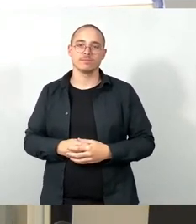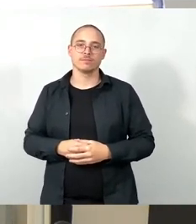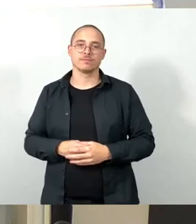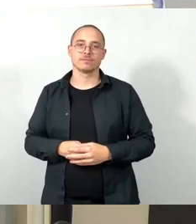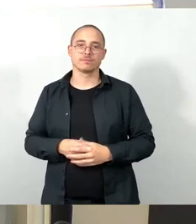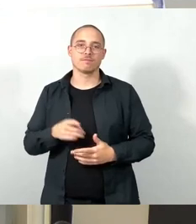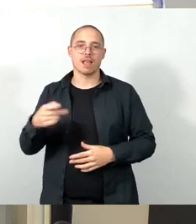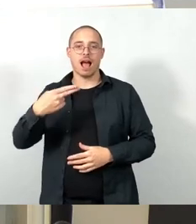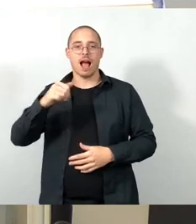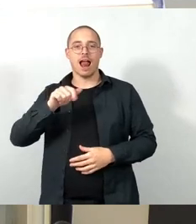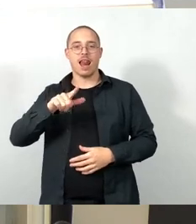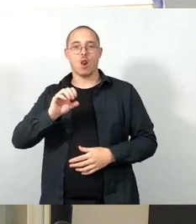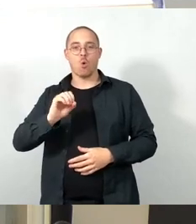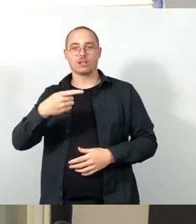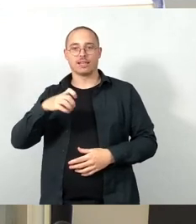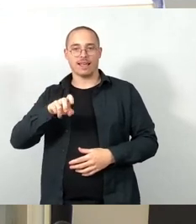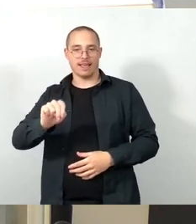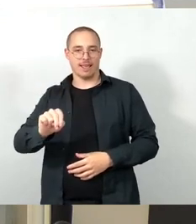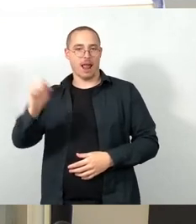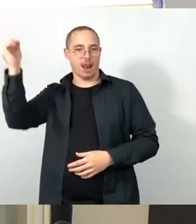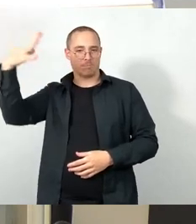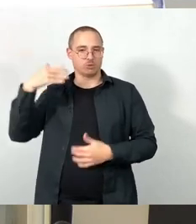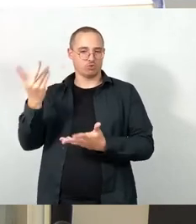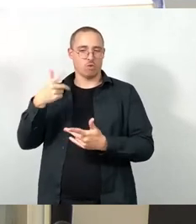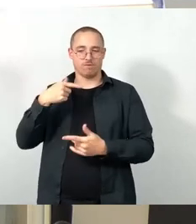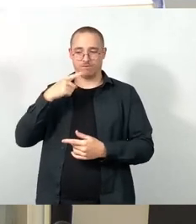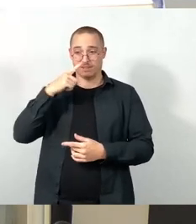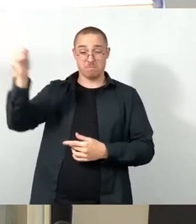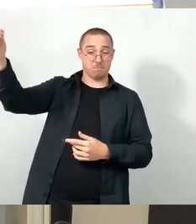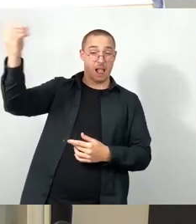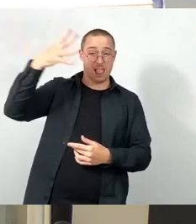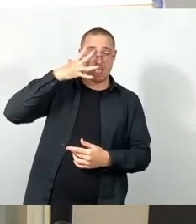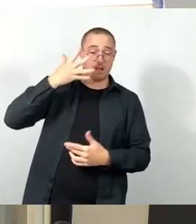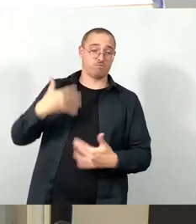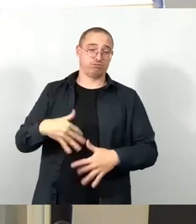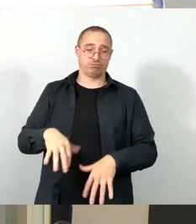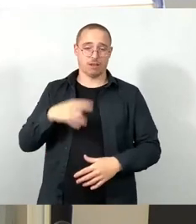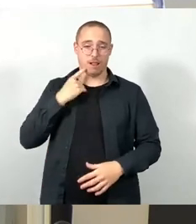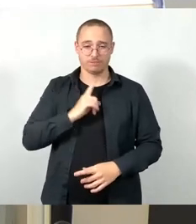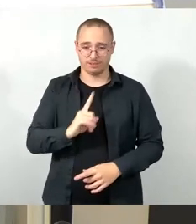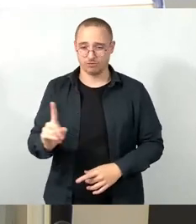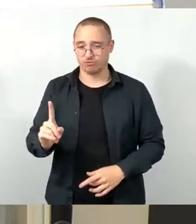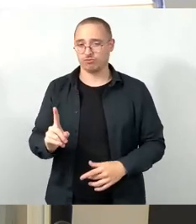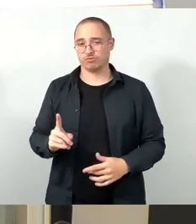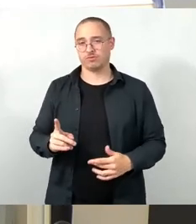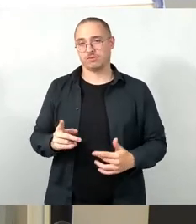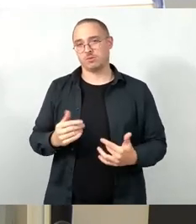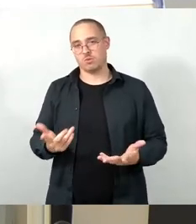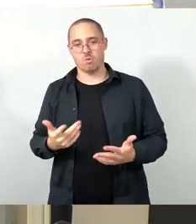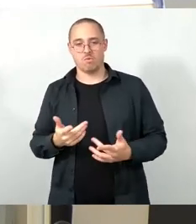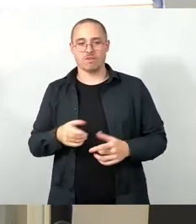Radweges wegbekommen, das wage ich zu bezweifeln, weil natürlich die Beleuchtungspflicht für die Radfahrer erhalten bleibt. Und ansonsten,